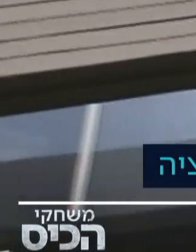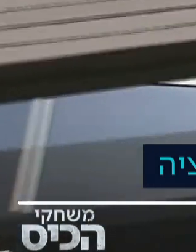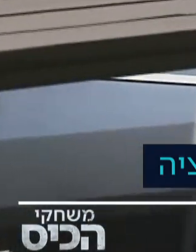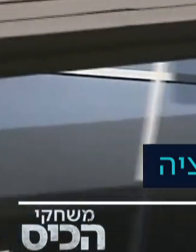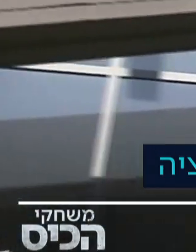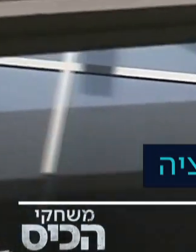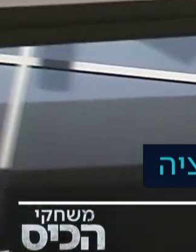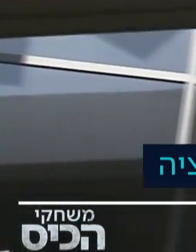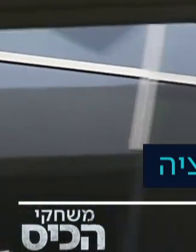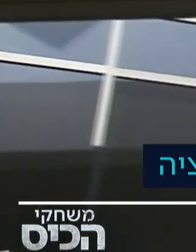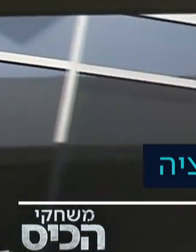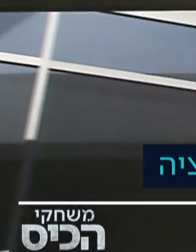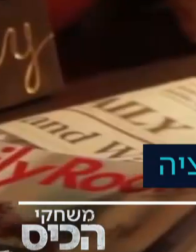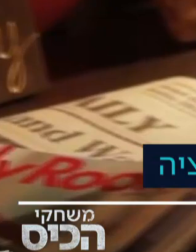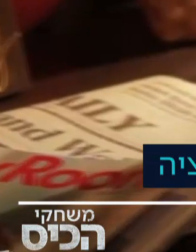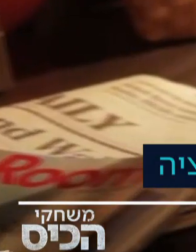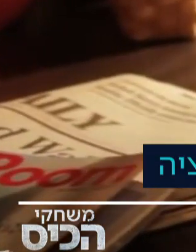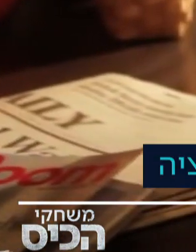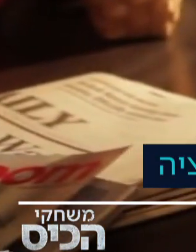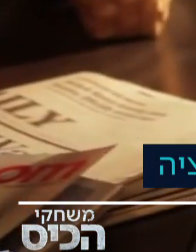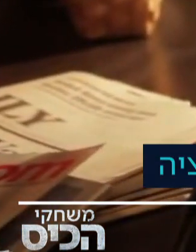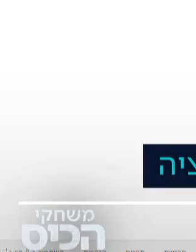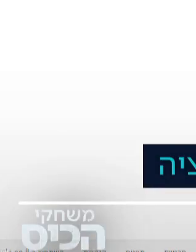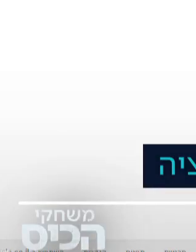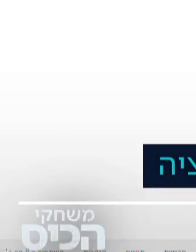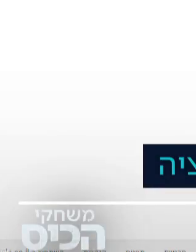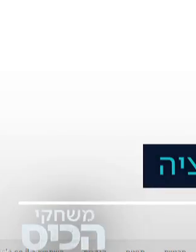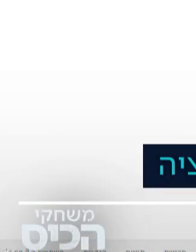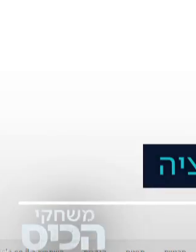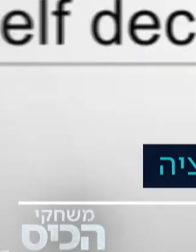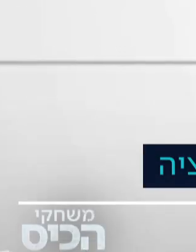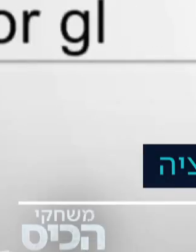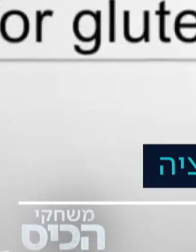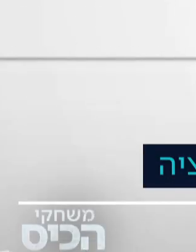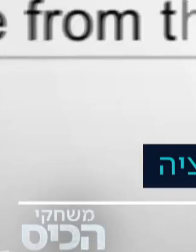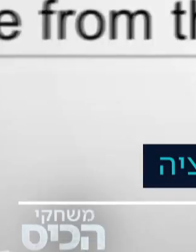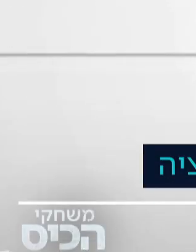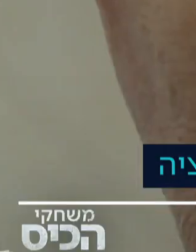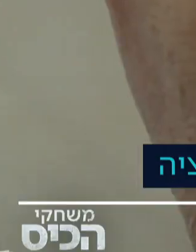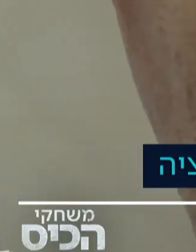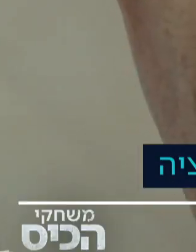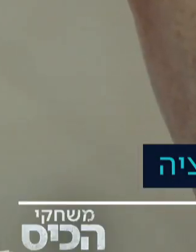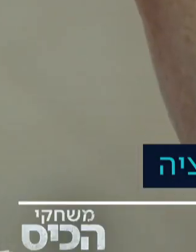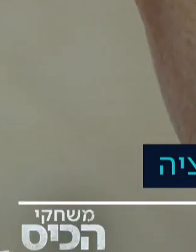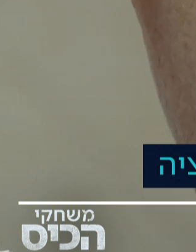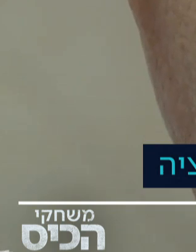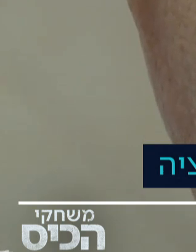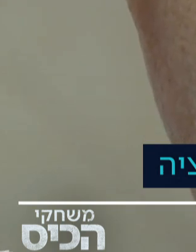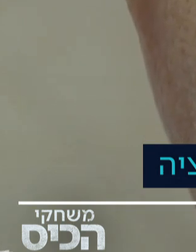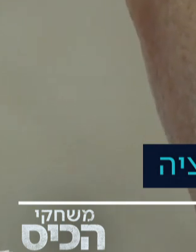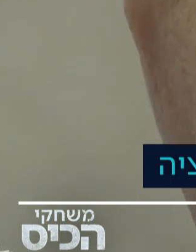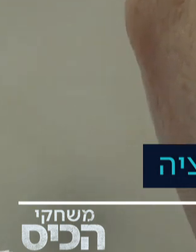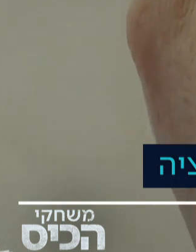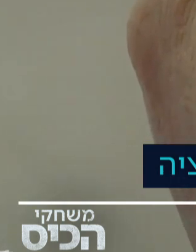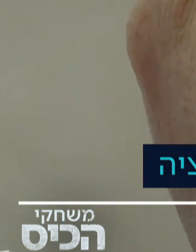גוגל פיי. המטרה של גוגל היא להפוך לאפליקציה תשלומים כוללת, כזו שאפשר יהיה בה גם לשלם על החנייה, כמו בפנגו או בסלו פארק,